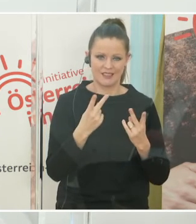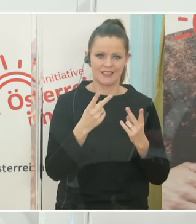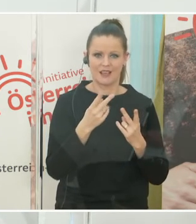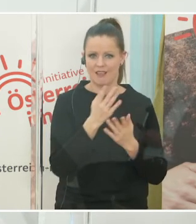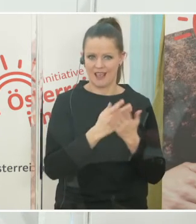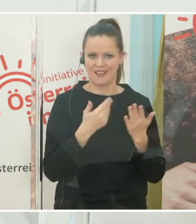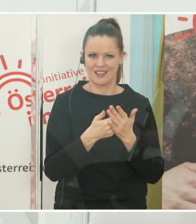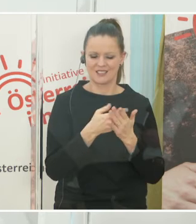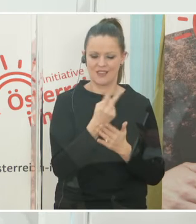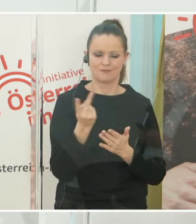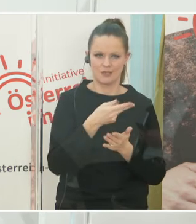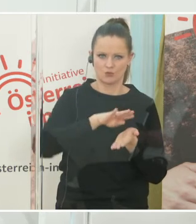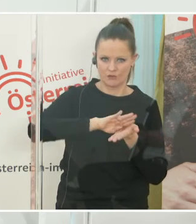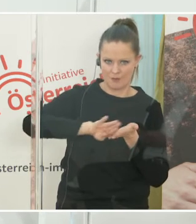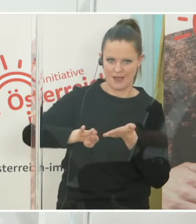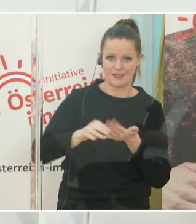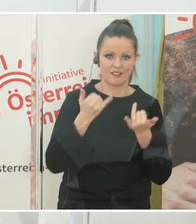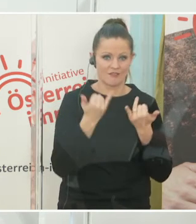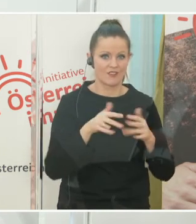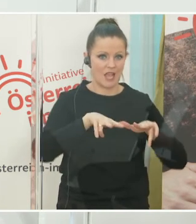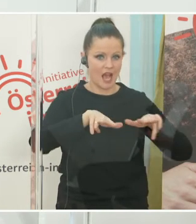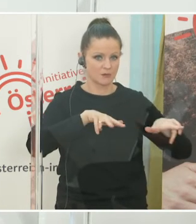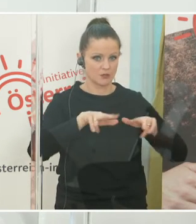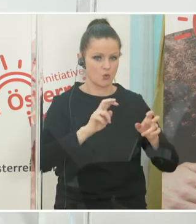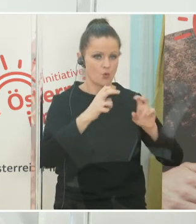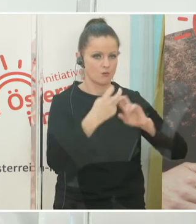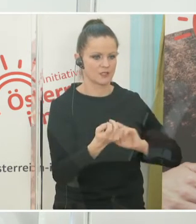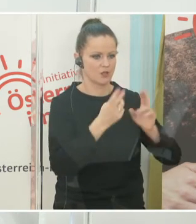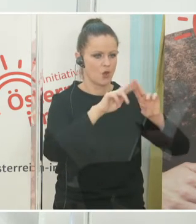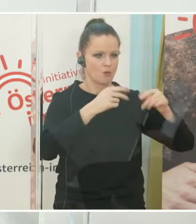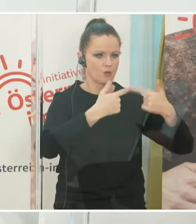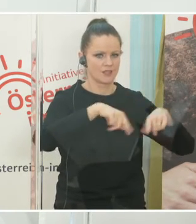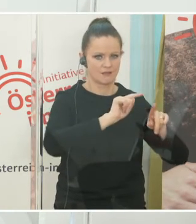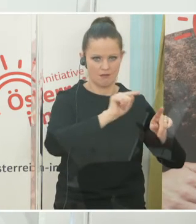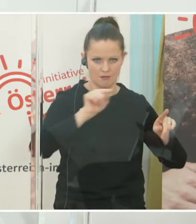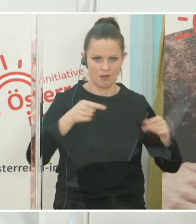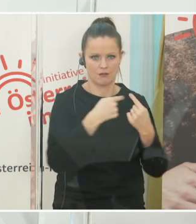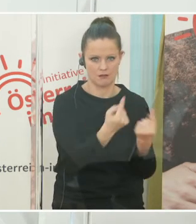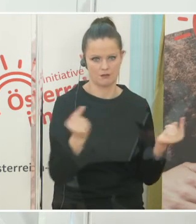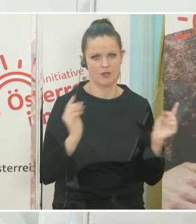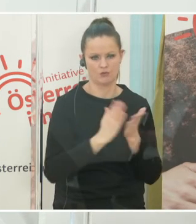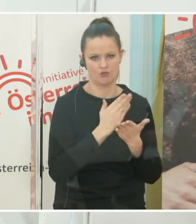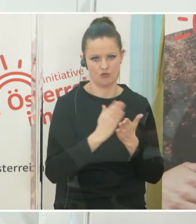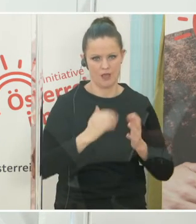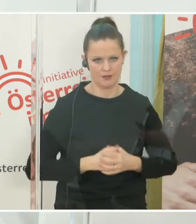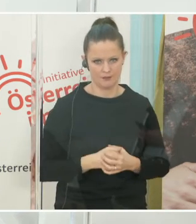administriert wird, wie das umgesetzt wird, ist dann sozusagen Ländersache, die auch entsprechend ihrer eigenen